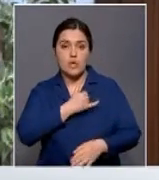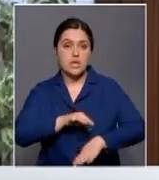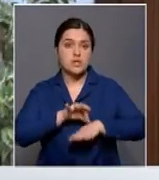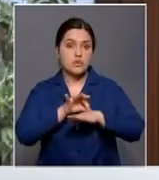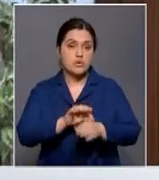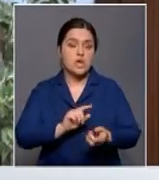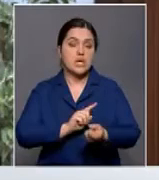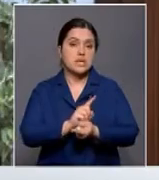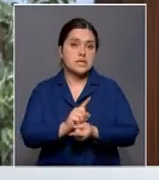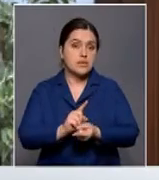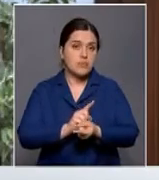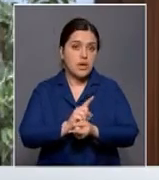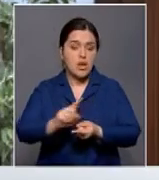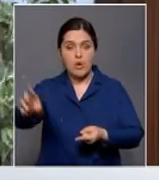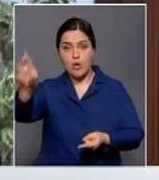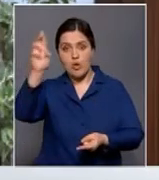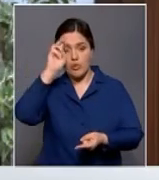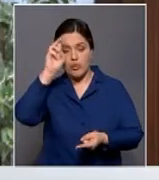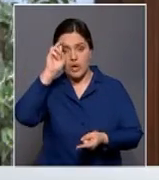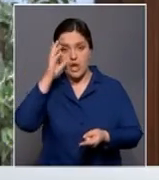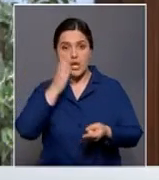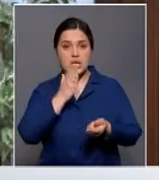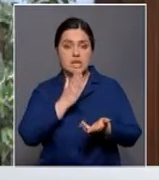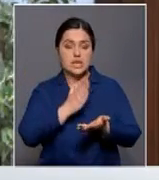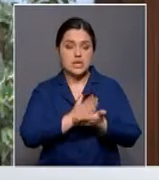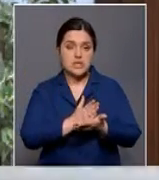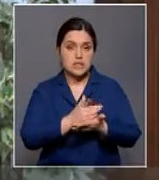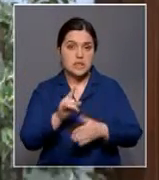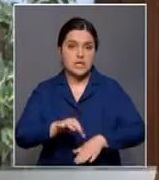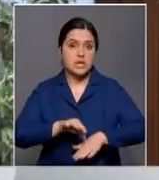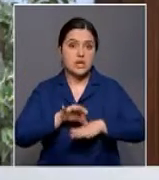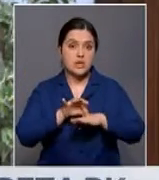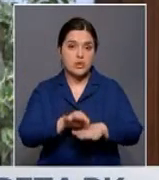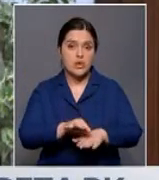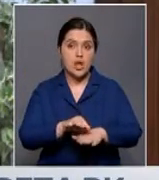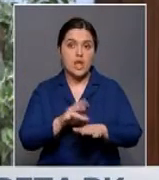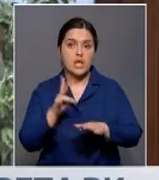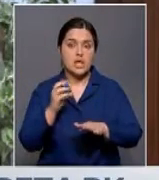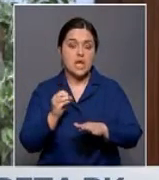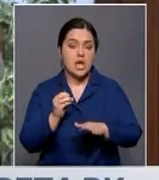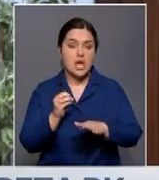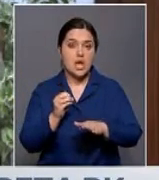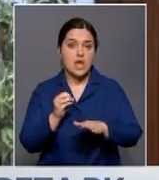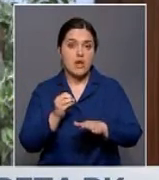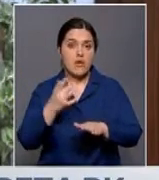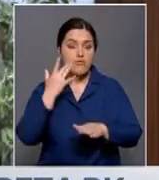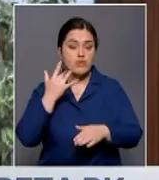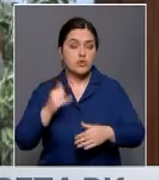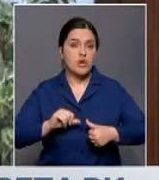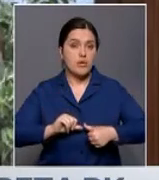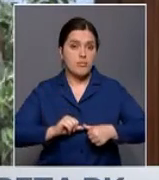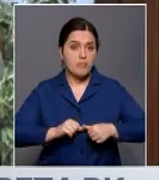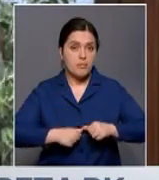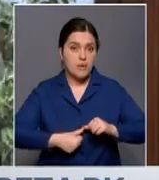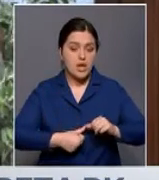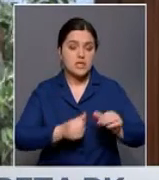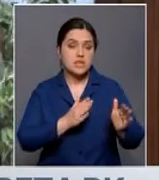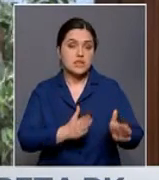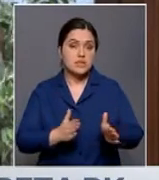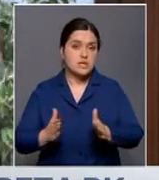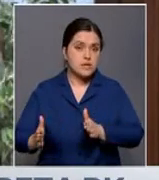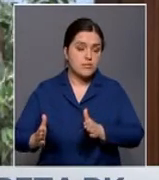государства. И реформирование государства, оно идет не от случая к случаю, а на постоянной системной